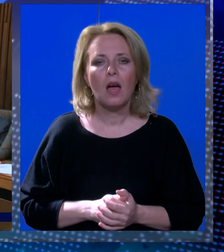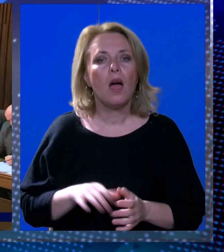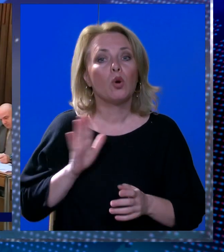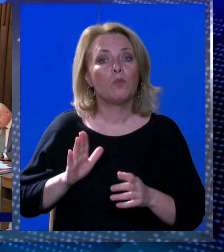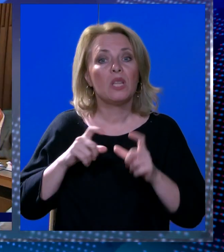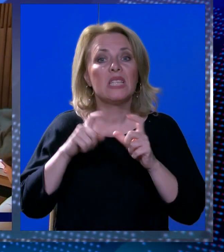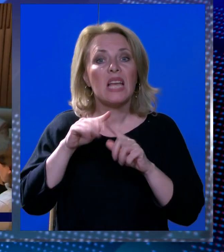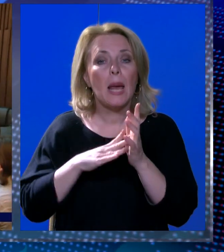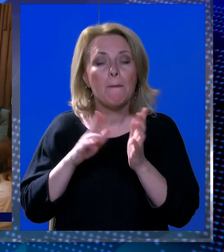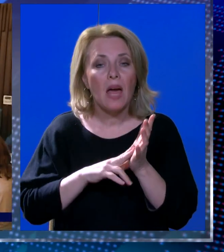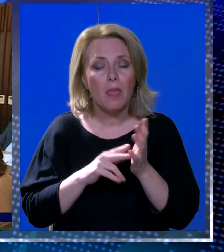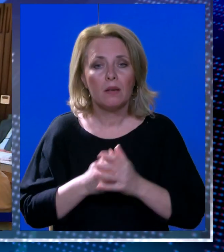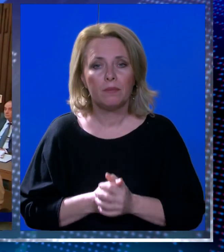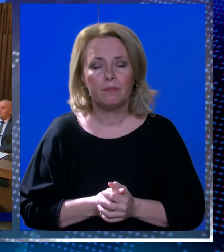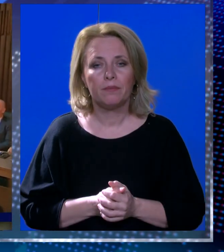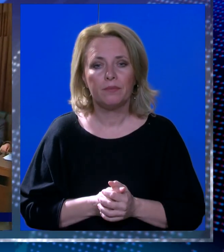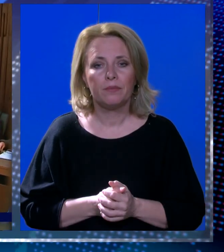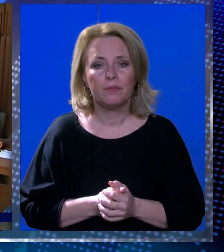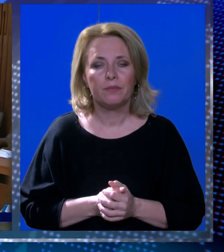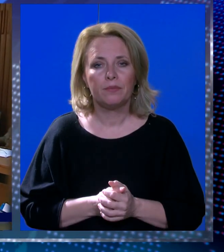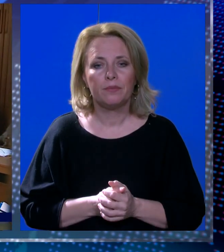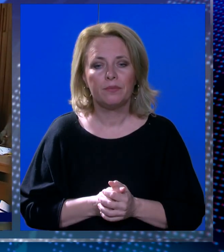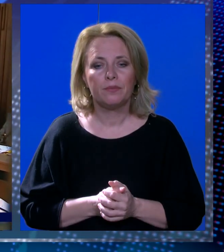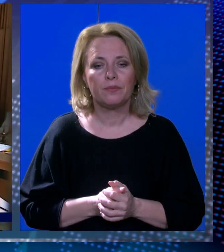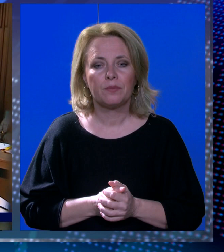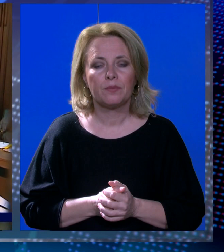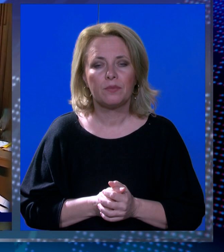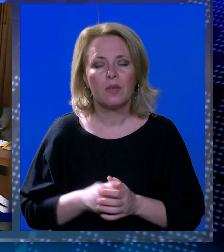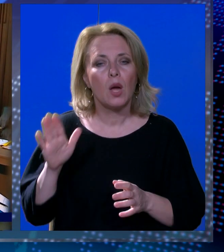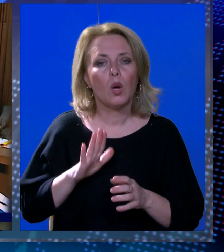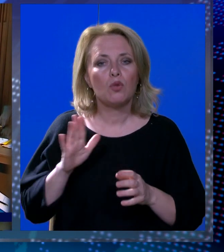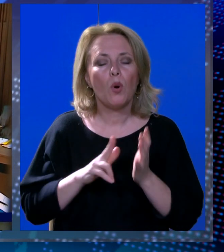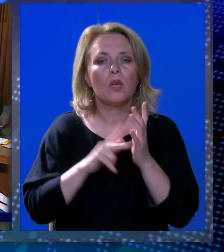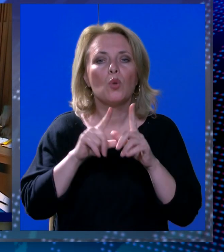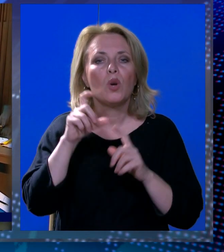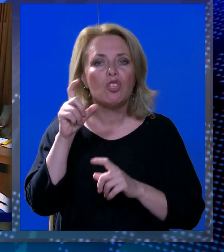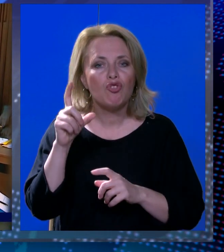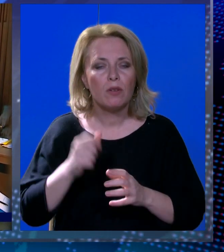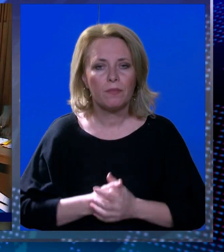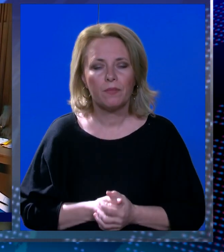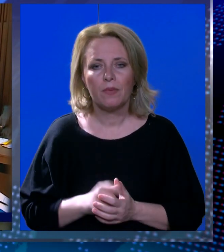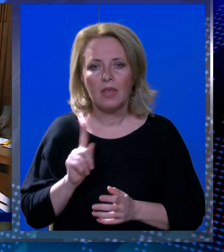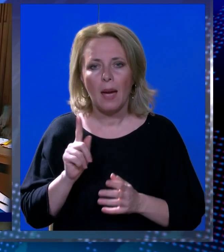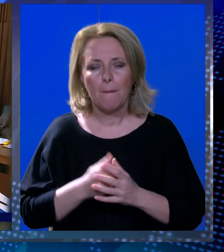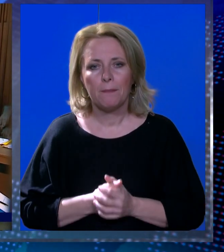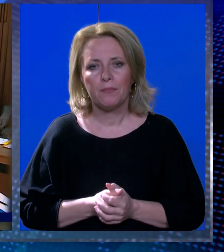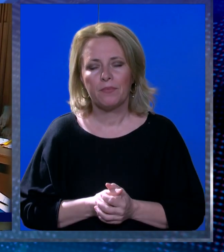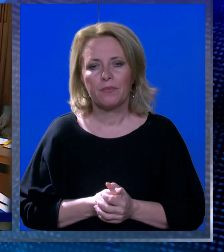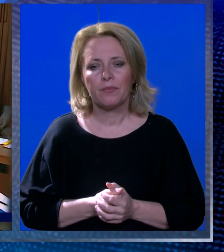Gospodin Starman. Ne osjeća se krivi. Ne smatraju se. Gospodin Nujić. Ne.